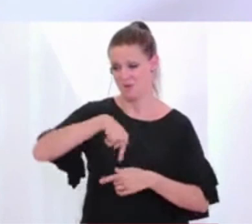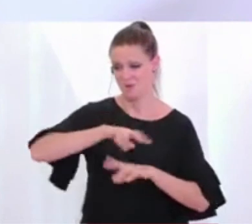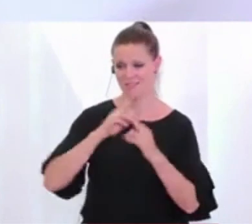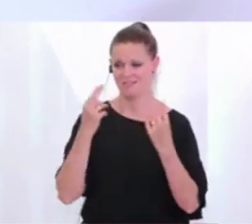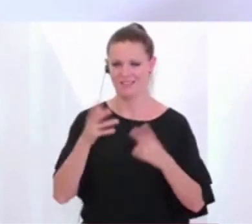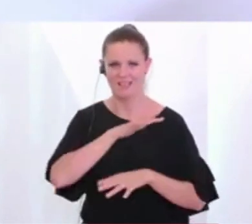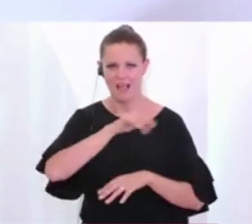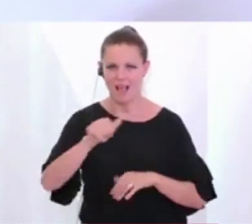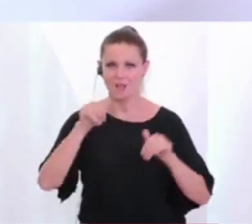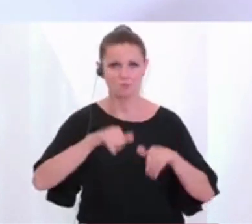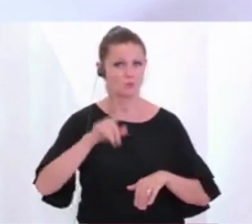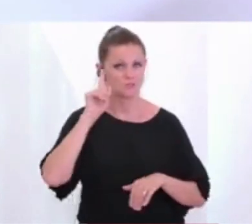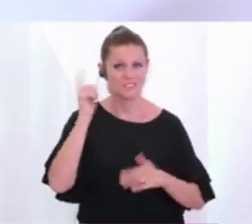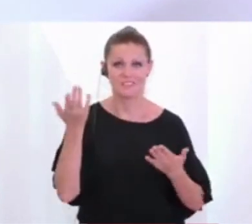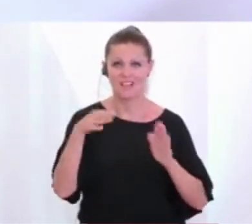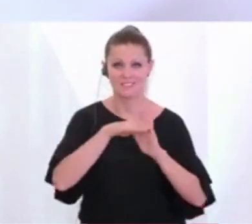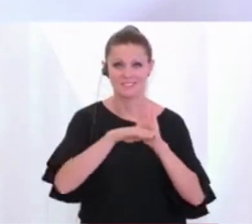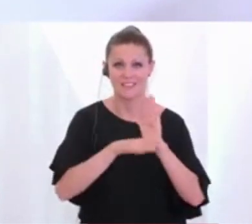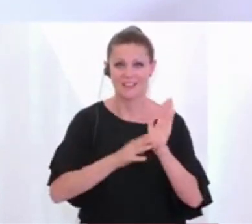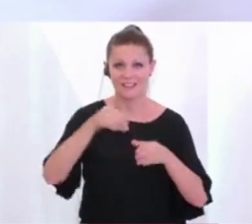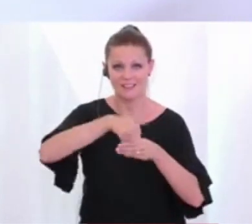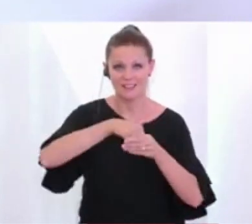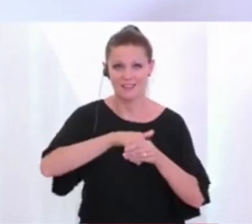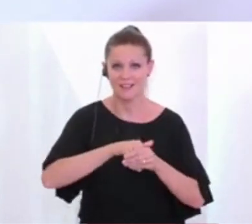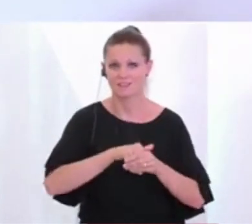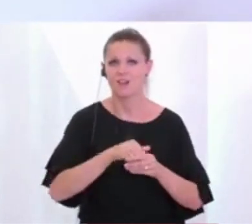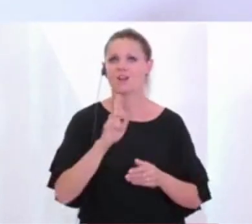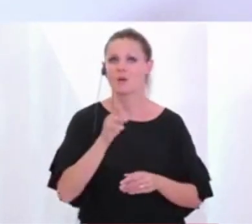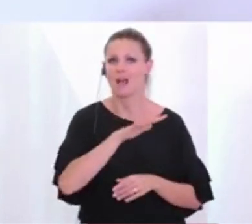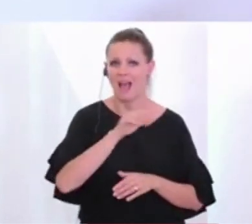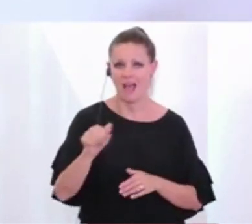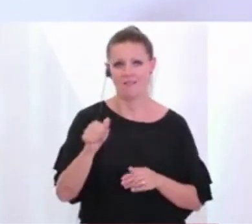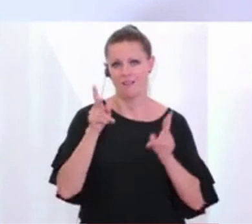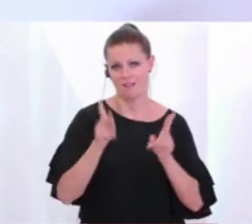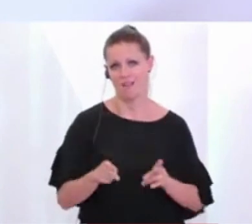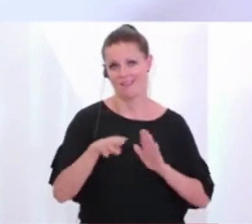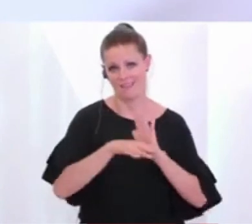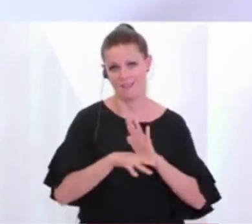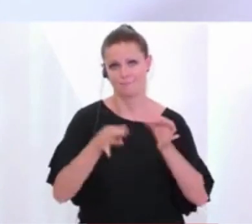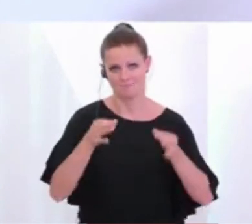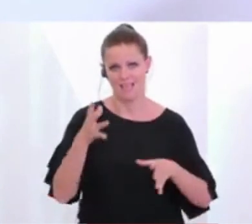jeder weiß, was die Regeln sind, damit sich auch jeder an diese Regeln halten kann.